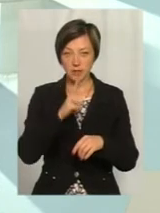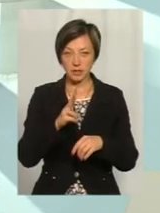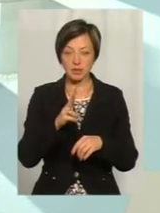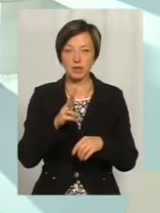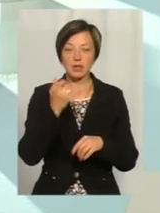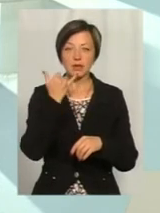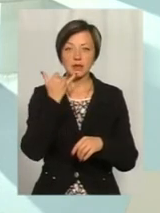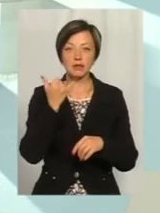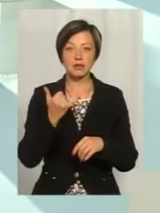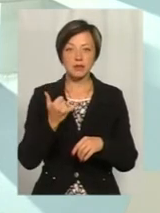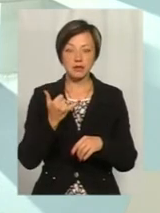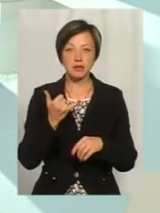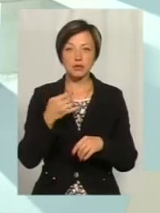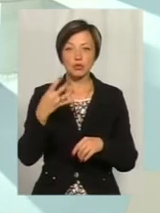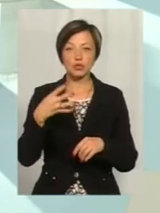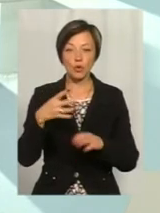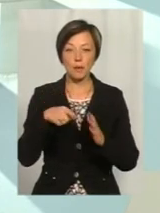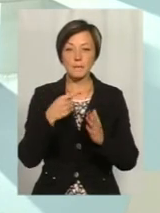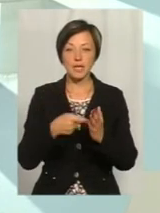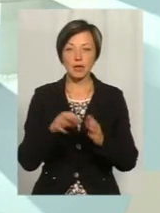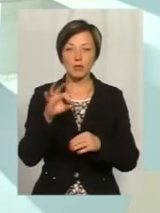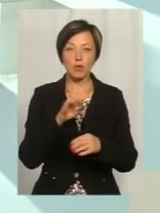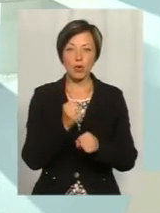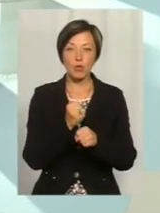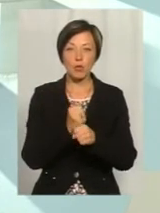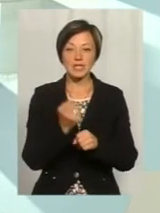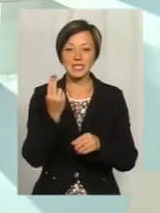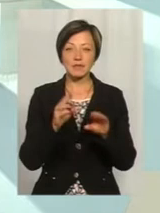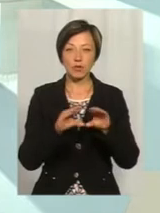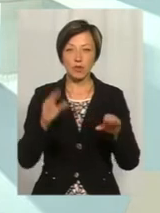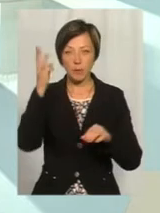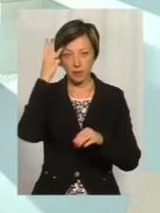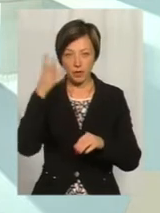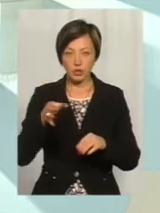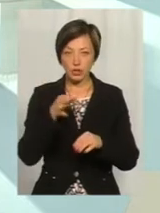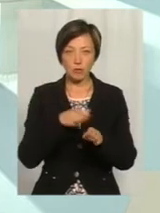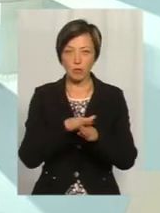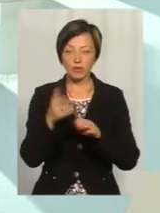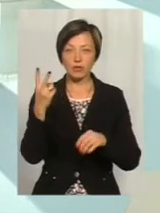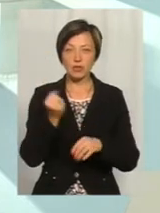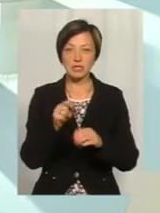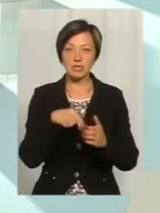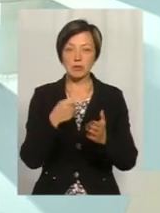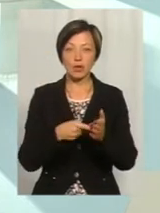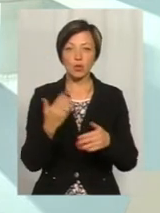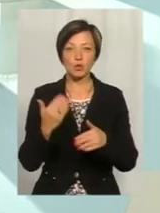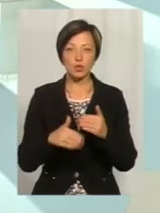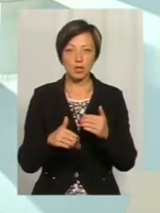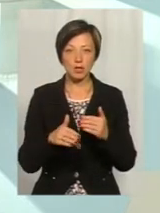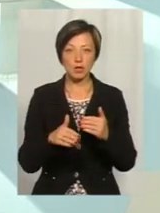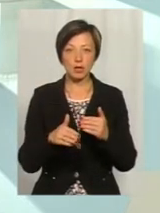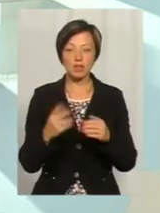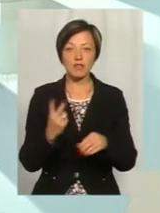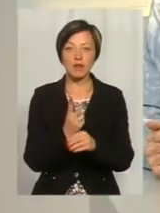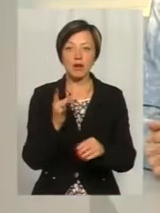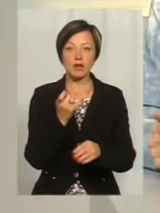гарячу лінію надійшло 40 питань стосовно роботи цифрового, а на Хмельниччині за неповних два тижні запитань уже ледь